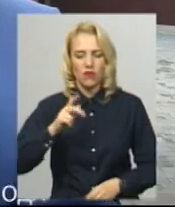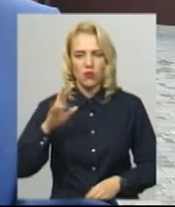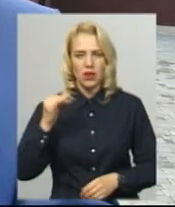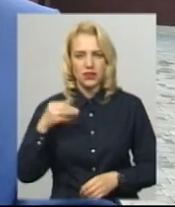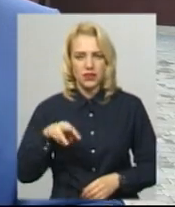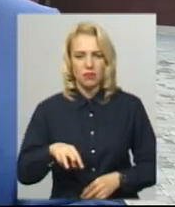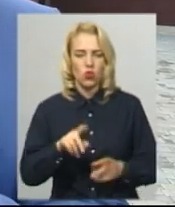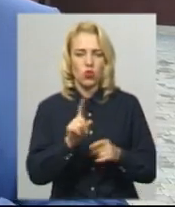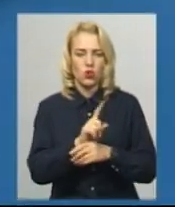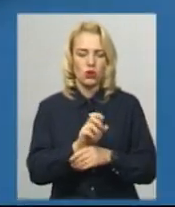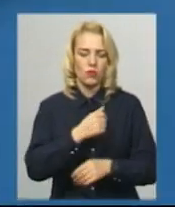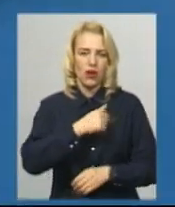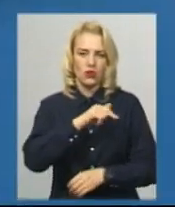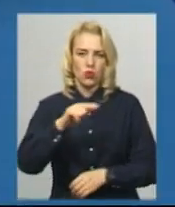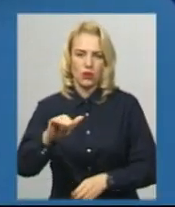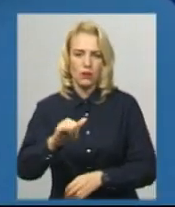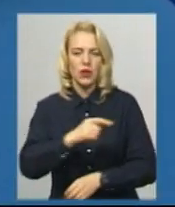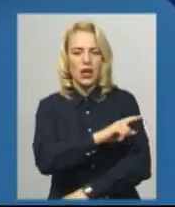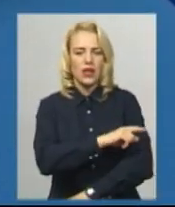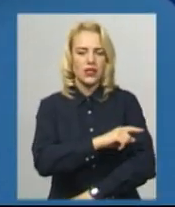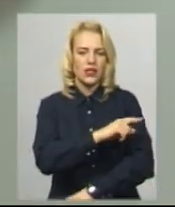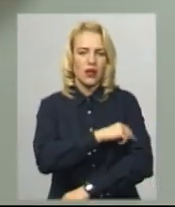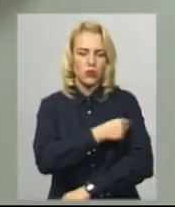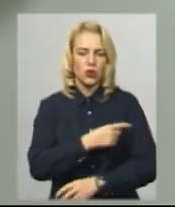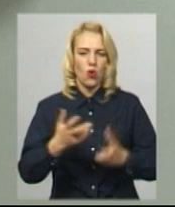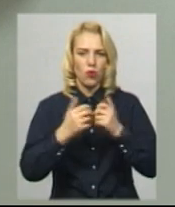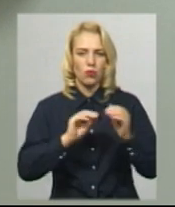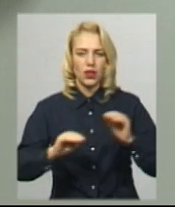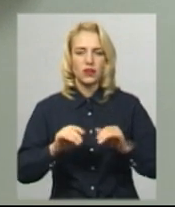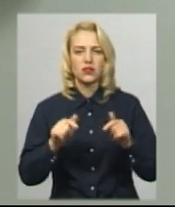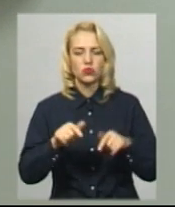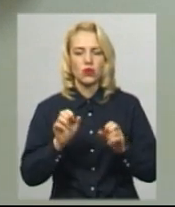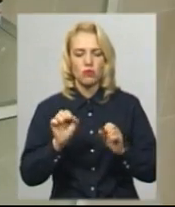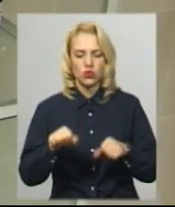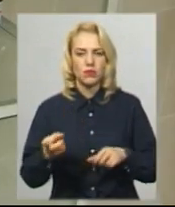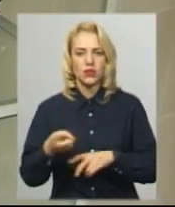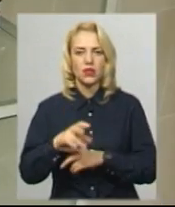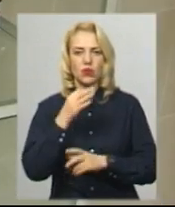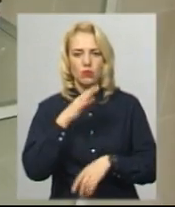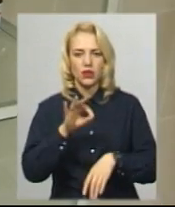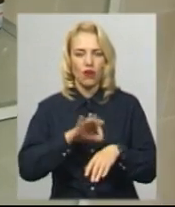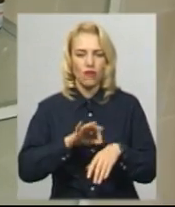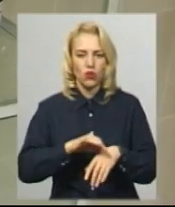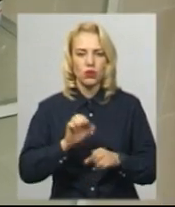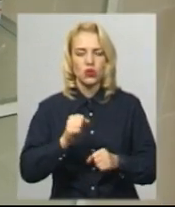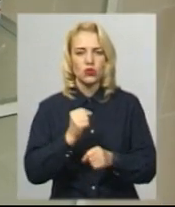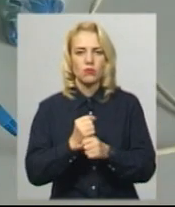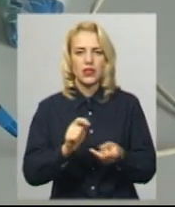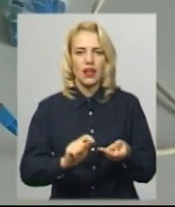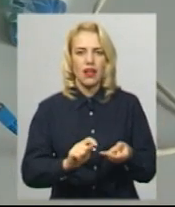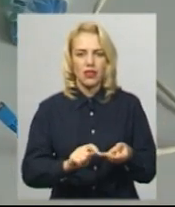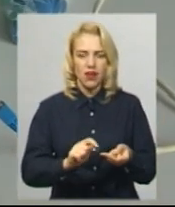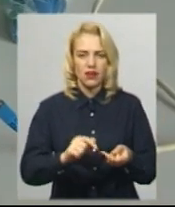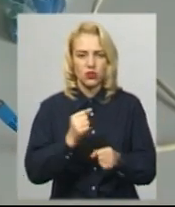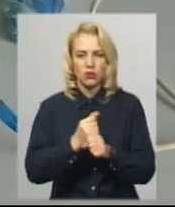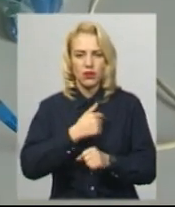і кардіограф, і лабораторне обладнання. Сюди може прийти будь хворий, зробити аналіз, кардіограму,